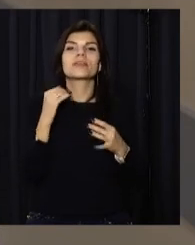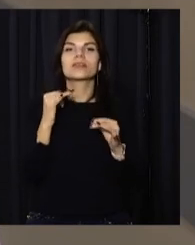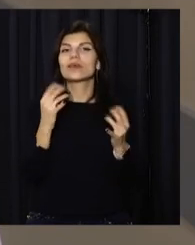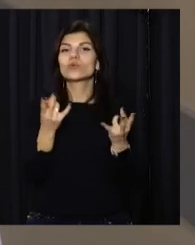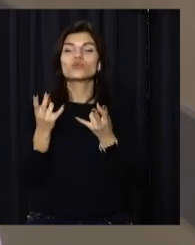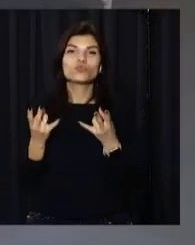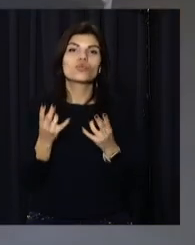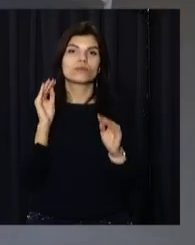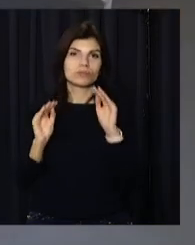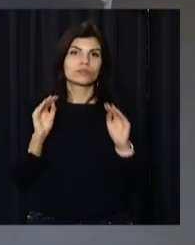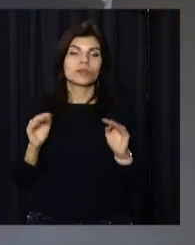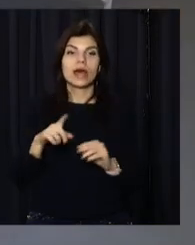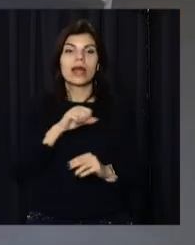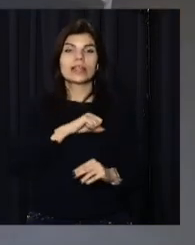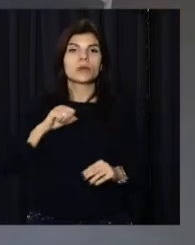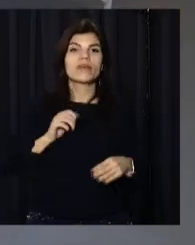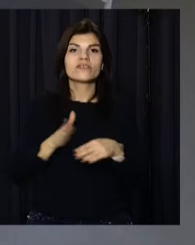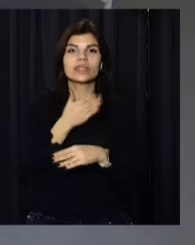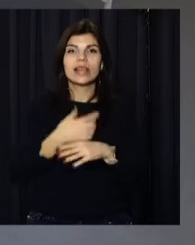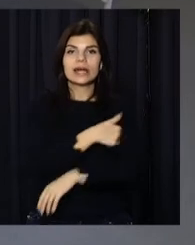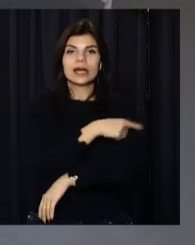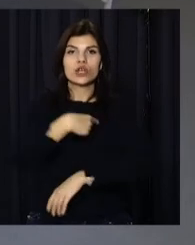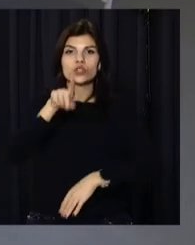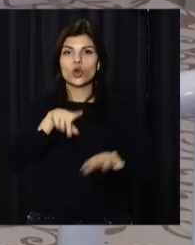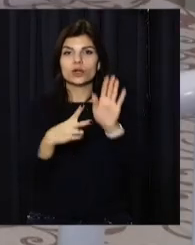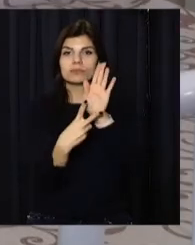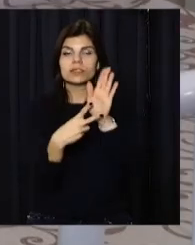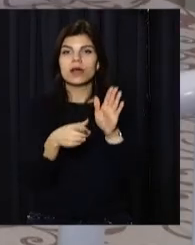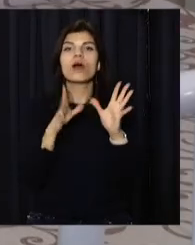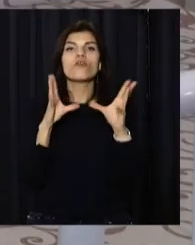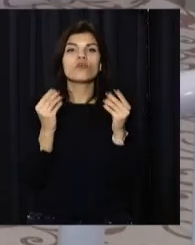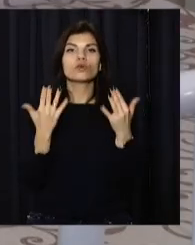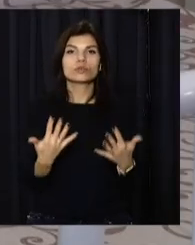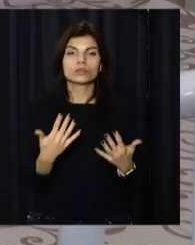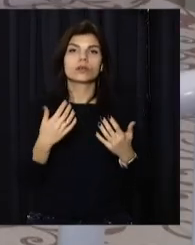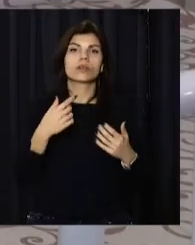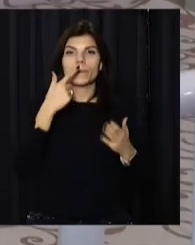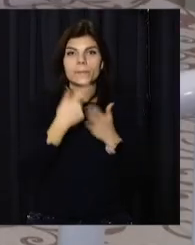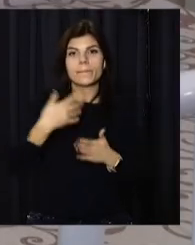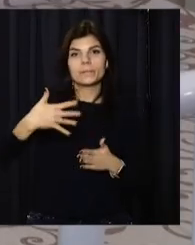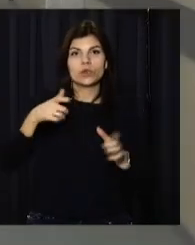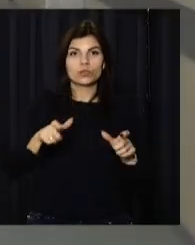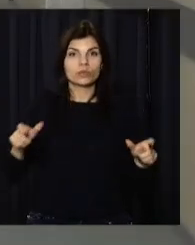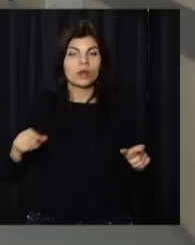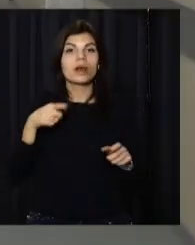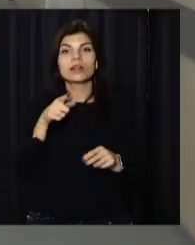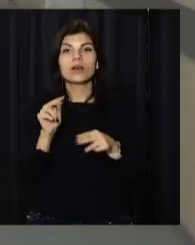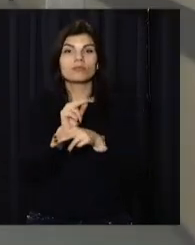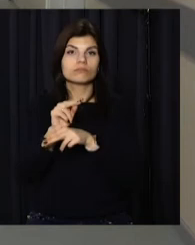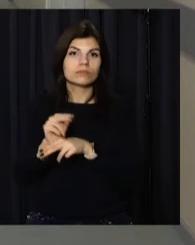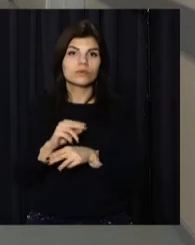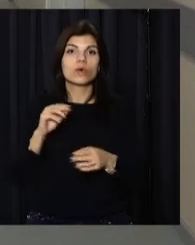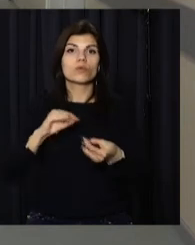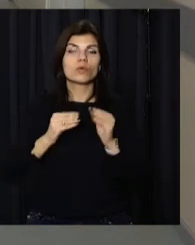яким ми користуємося. Терапевтичне відділення лікарні номер 7 розраховане на пів сотню пацієнтів. Тут лікарюють людей із